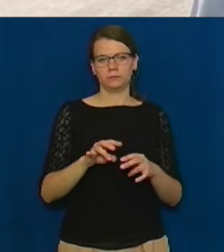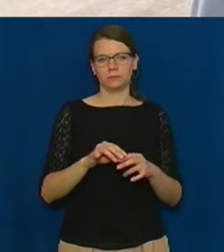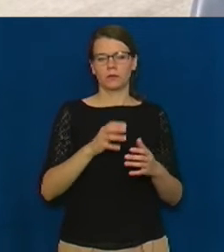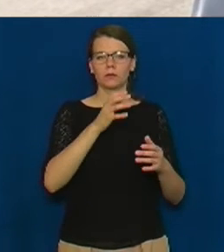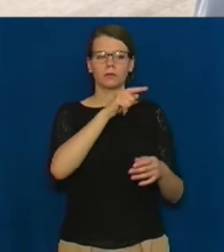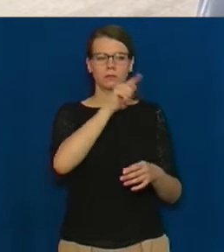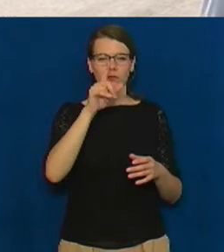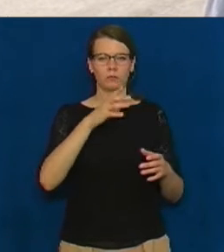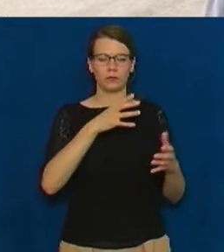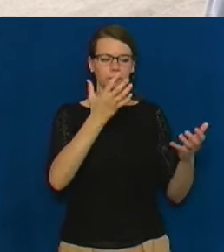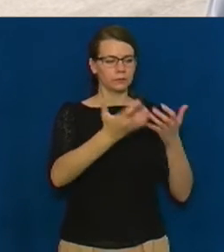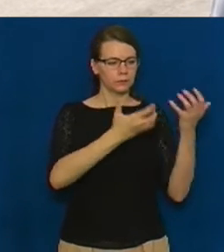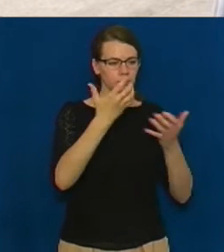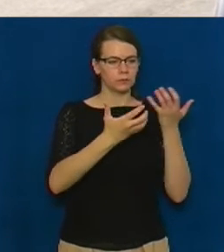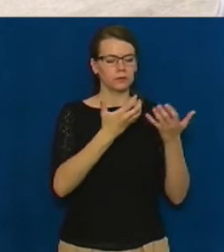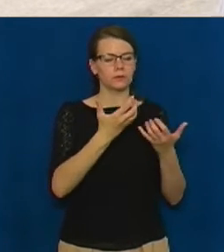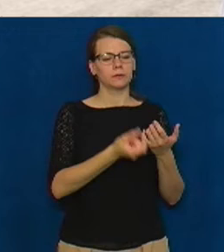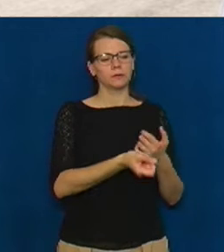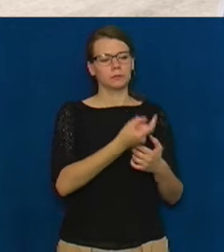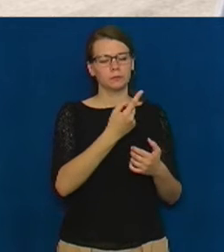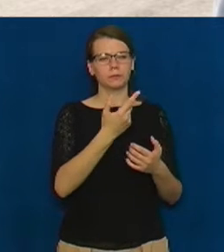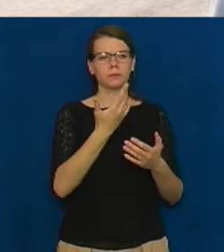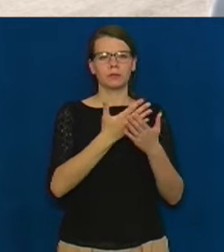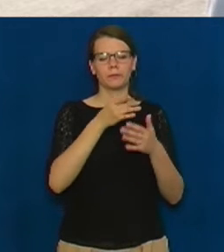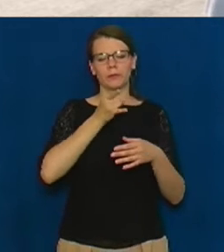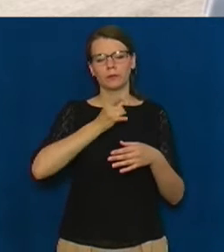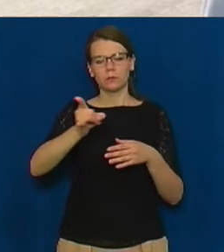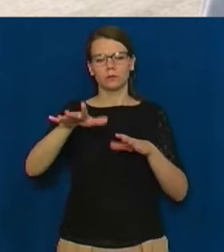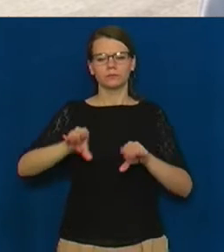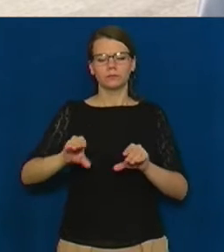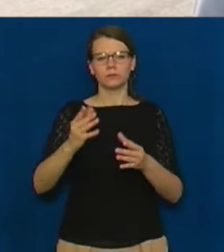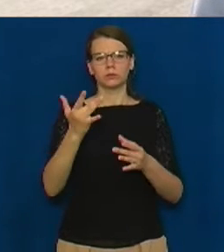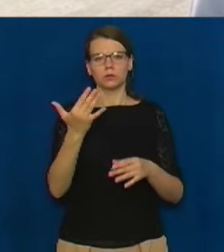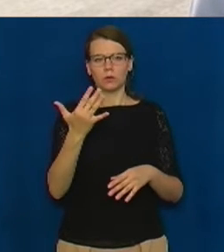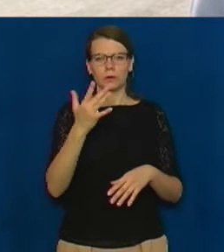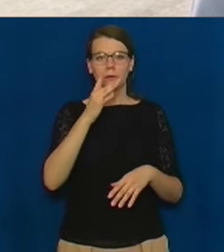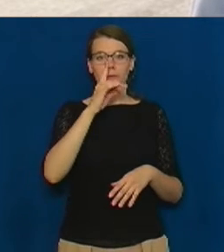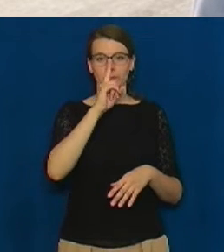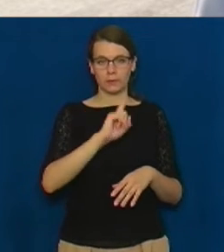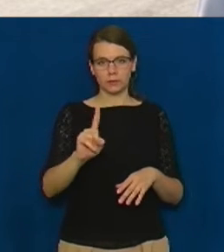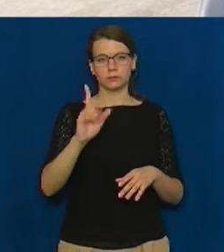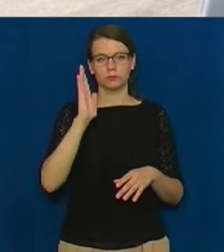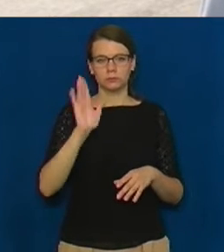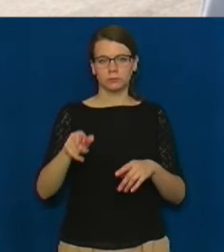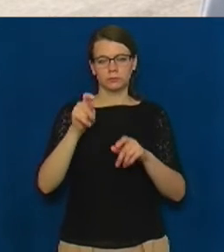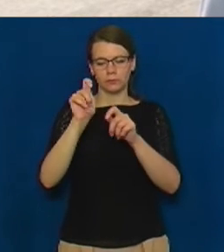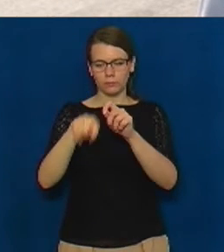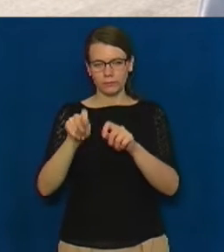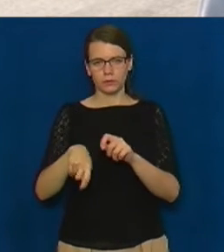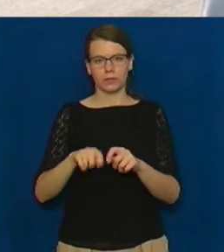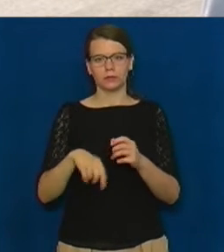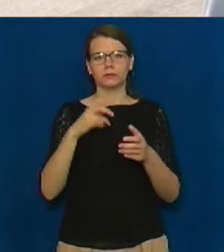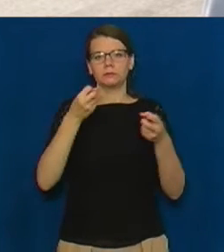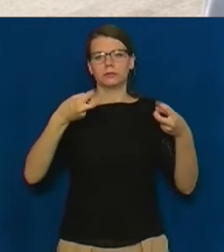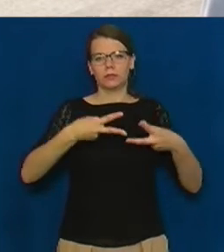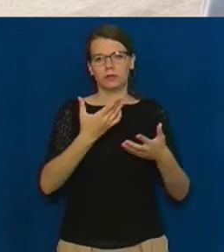Дослідження, визначення несучої спроможності можна починати місяць після того. Місяць будуть проводитися дослідження відповідним обладнанням з